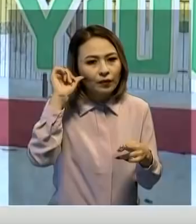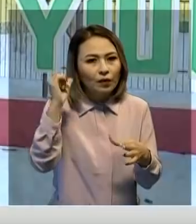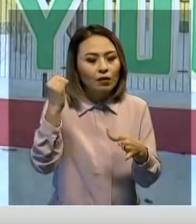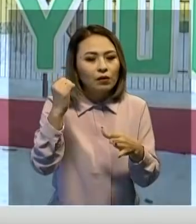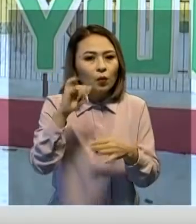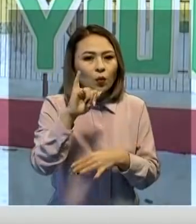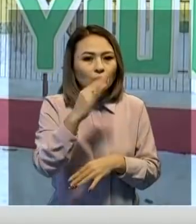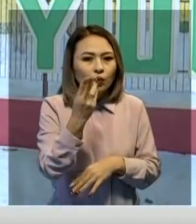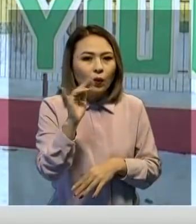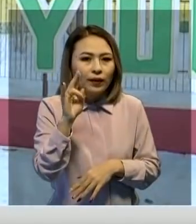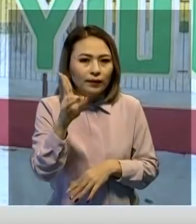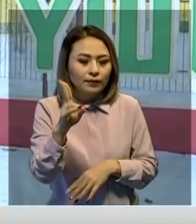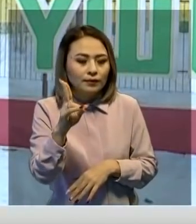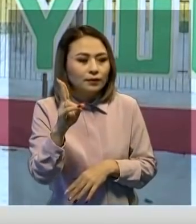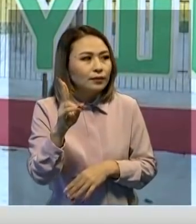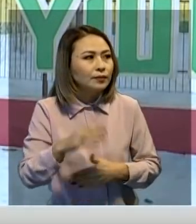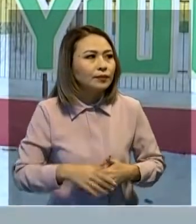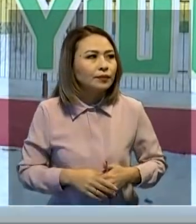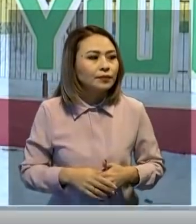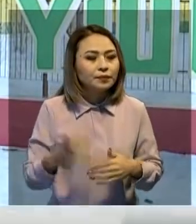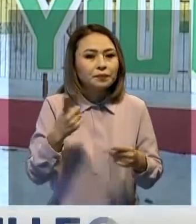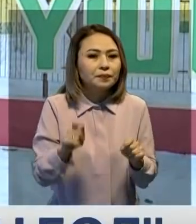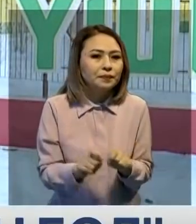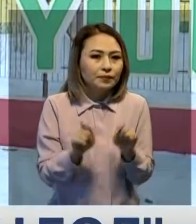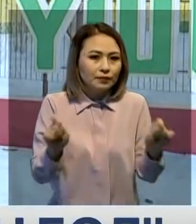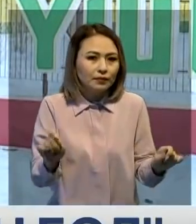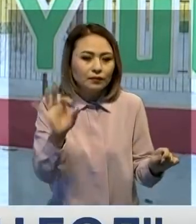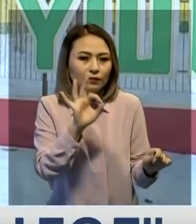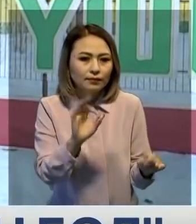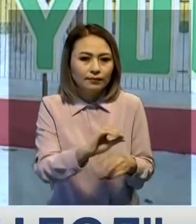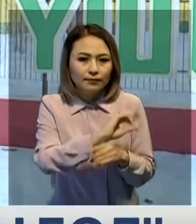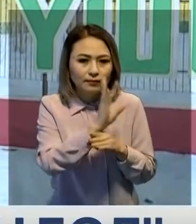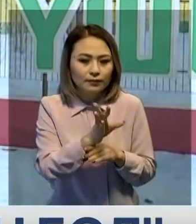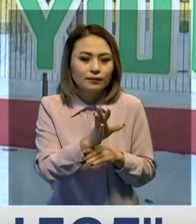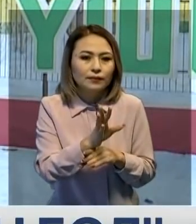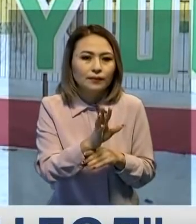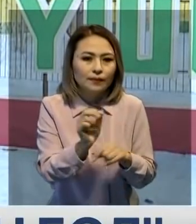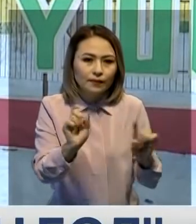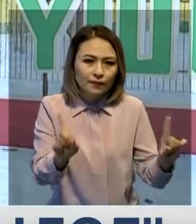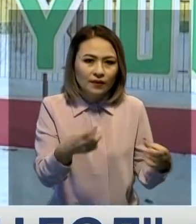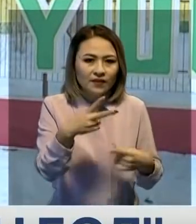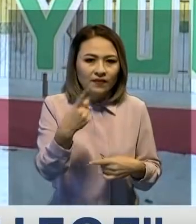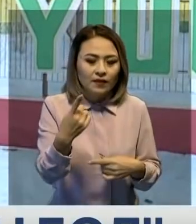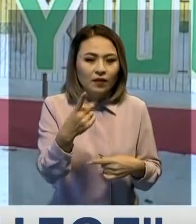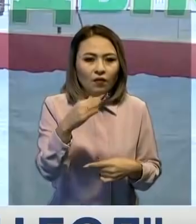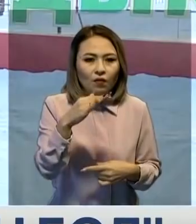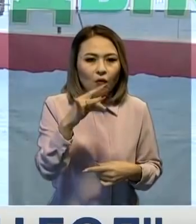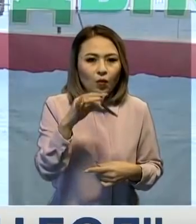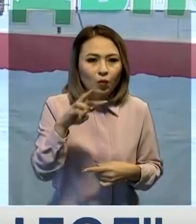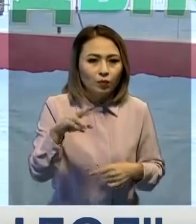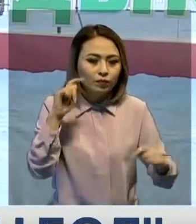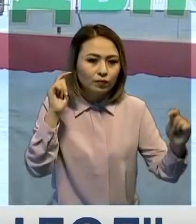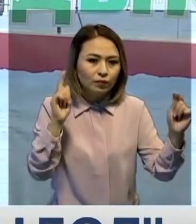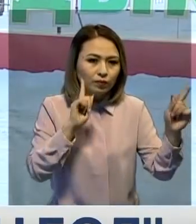ауылдыңды обылстық бірінші пилоттығы жобадағы абаттандырылған ауыл 21 деген форум өтті. Сол